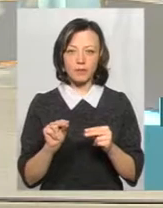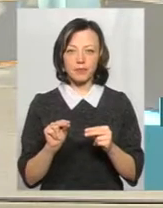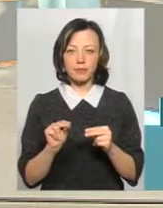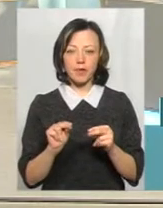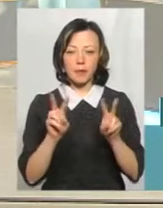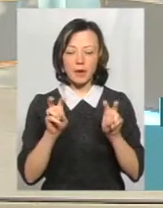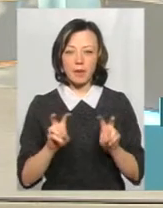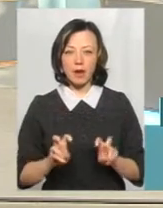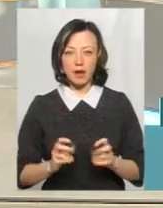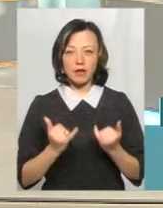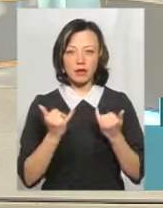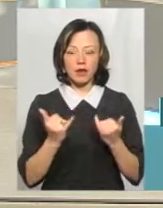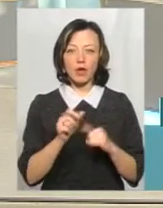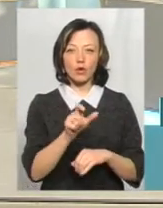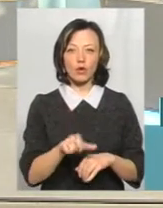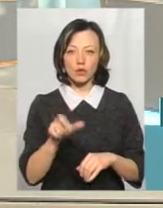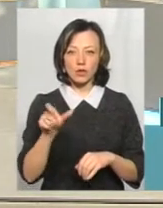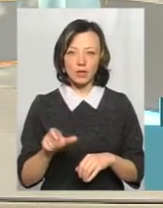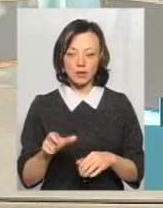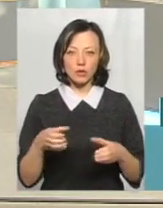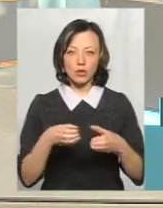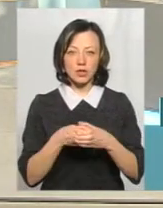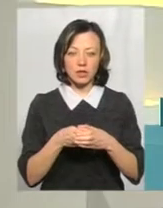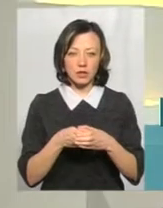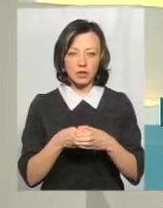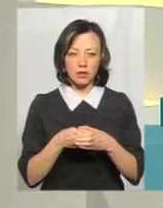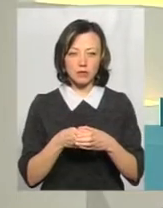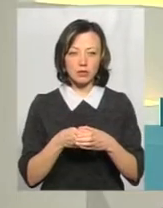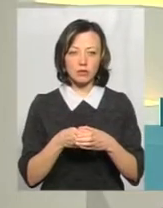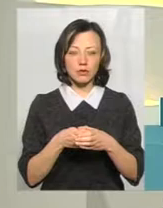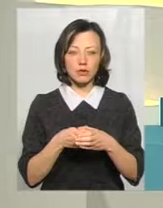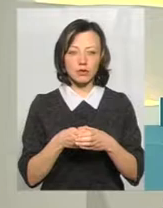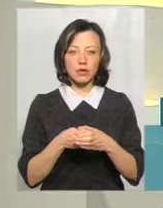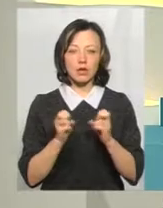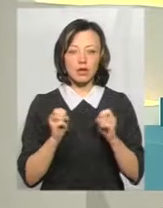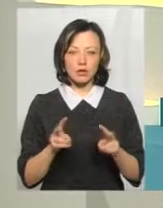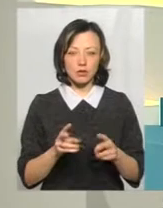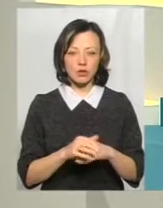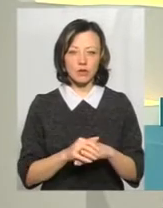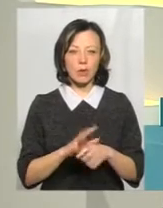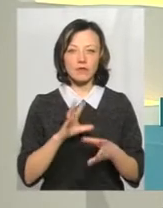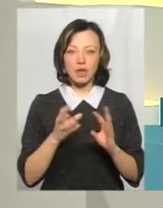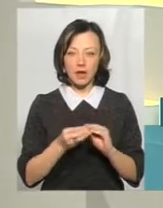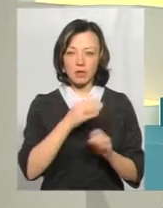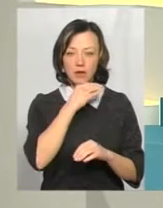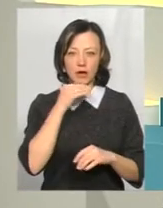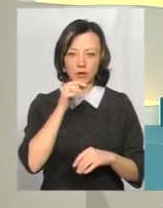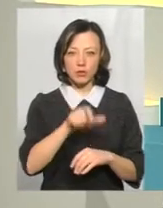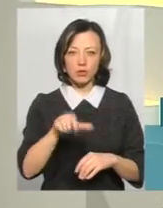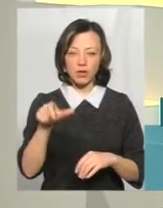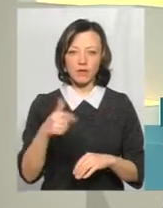препаратів для людей із контингенту ризику. А взагалі багато людей? Ну, от ви